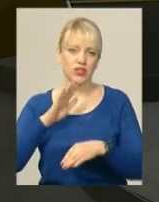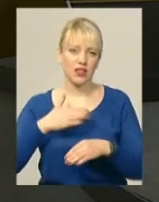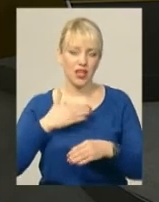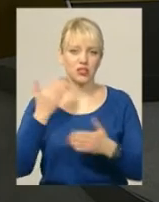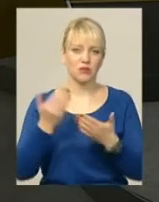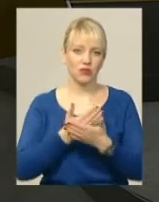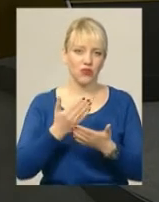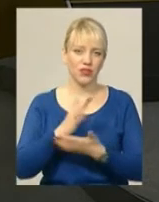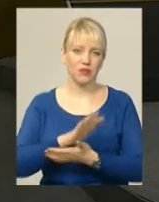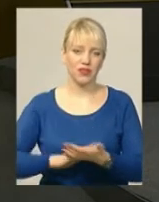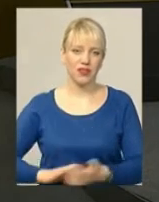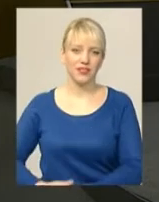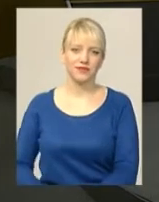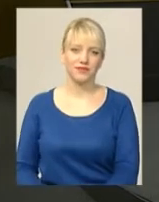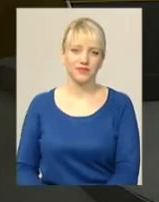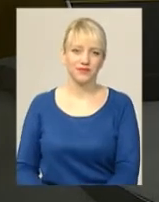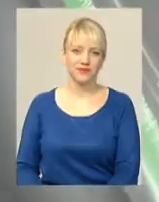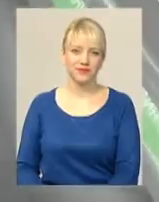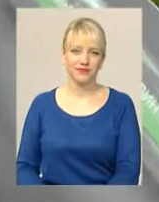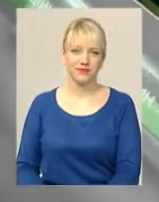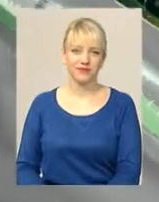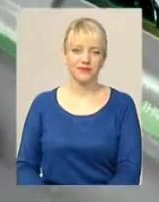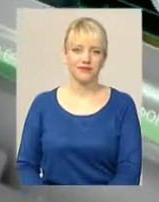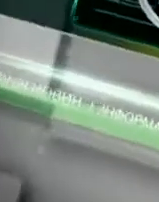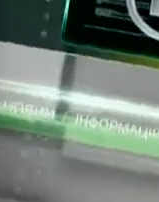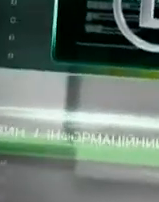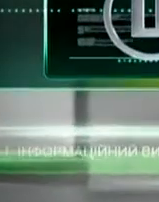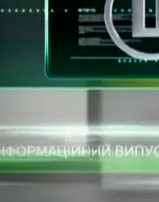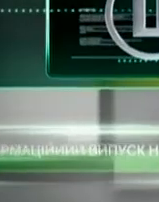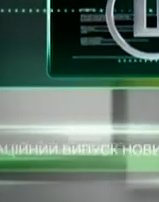інформаційними випусками. Побачимось. Дякую.